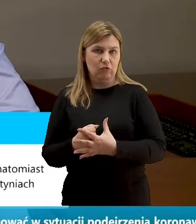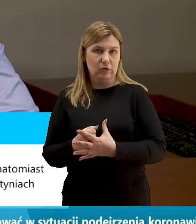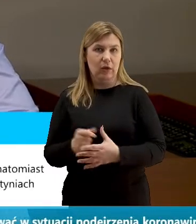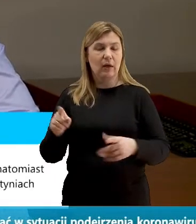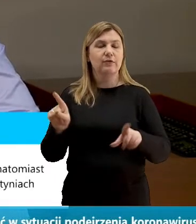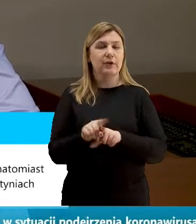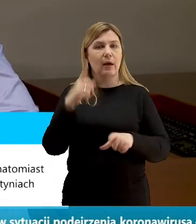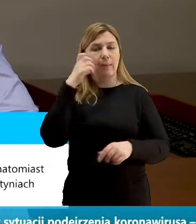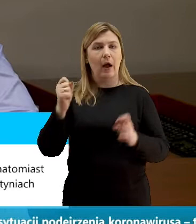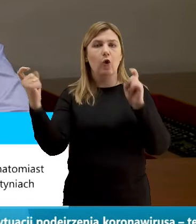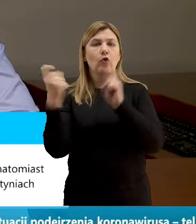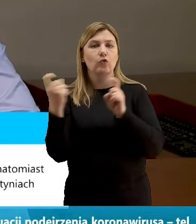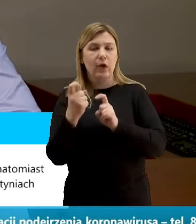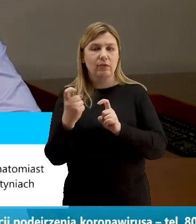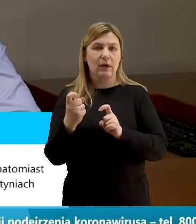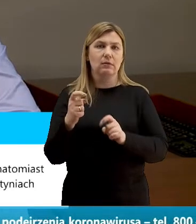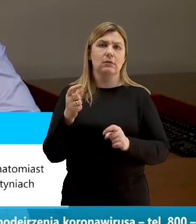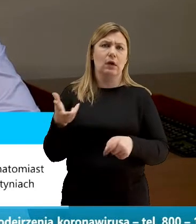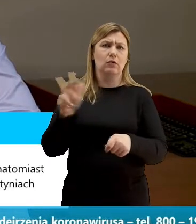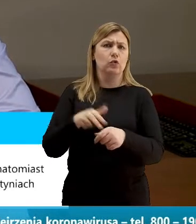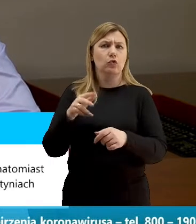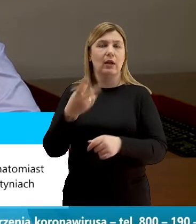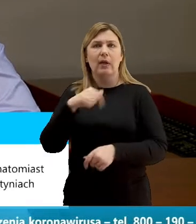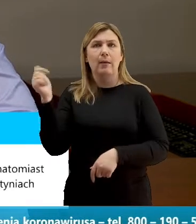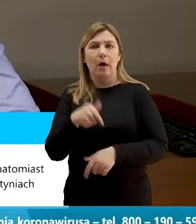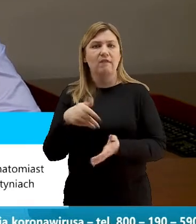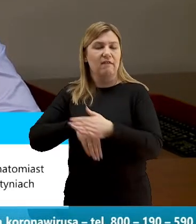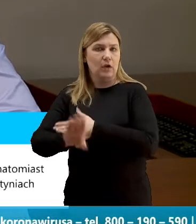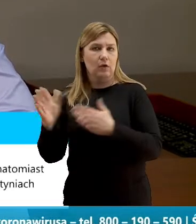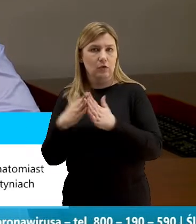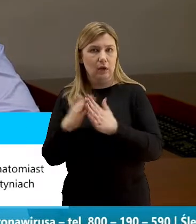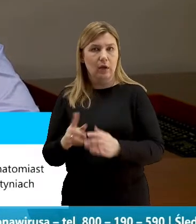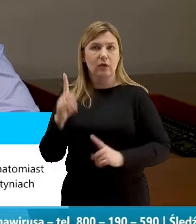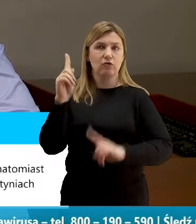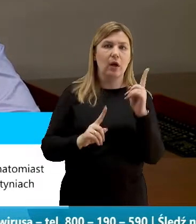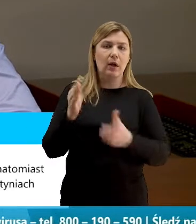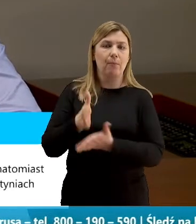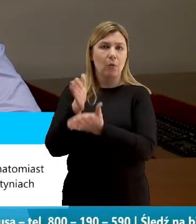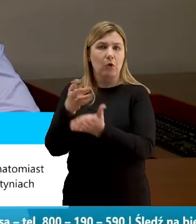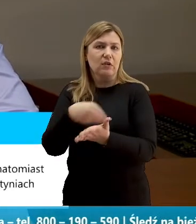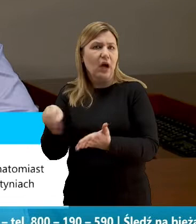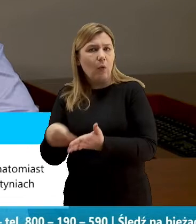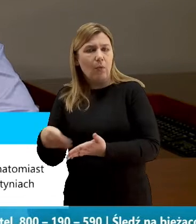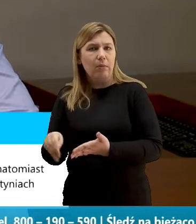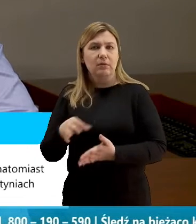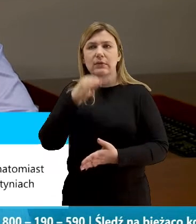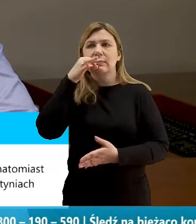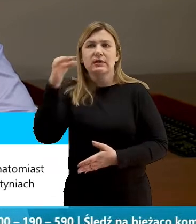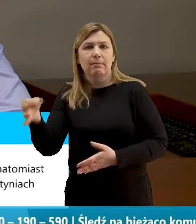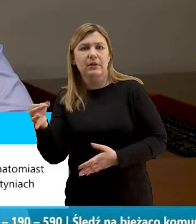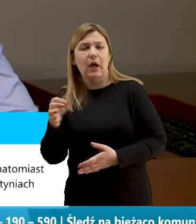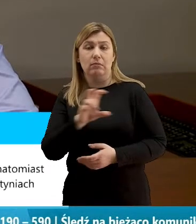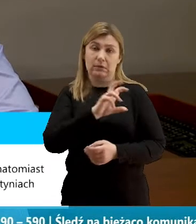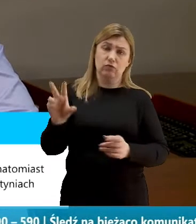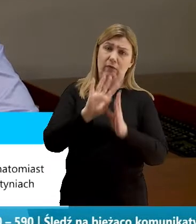sąsiadach, o tych wszystkich, którzy nie powinni wychodzić z domu. Czasami może pomożemy zrobić zakupy. Zapytajmy ich, czy wszystko w